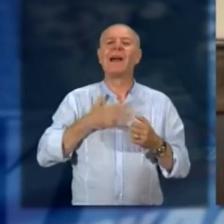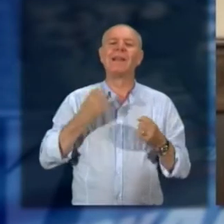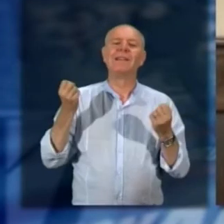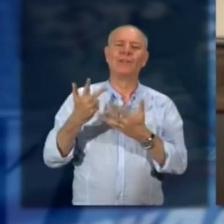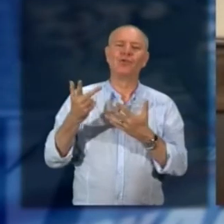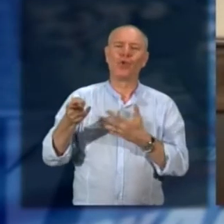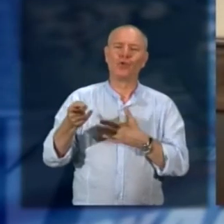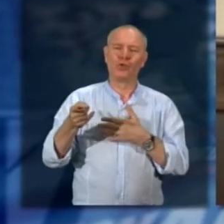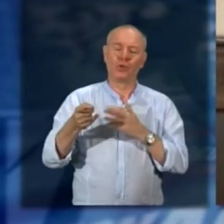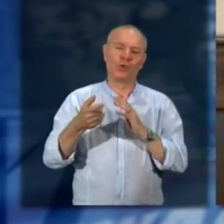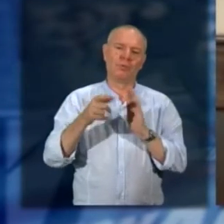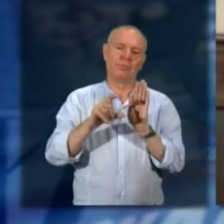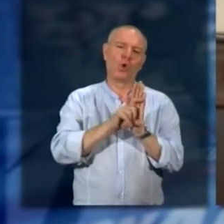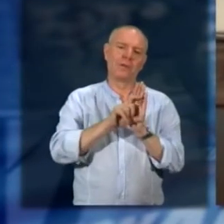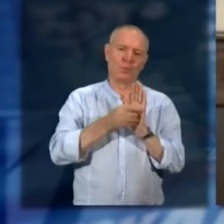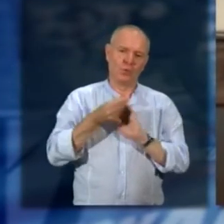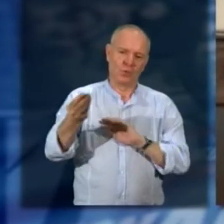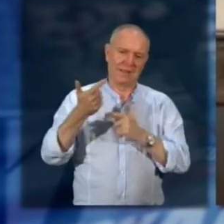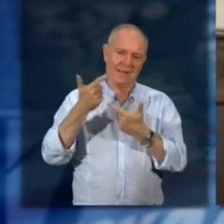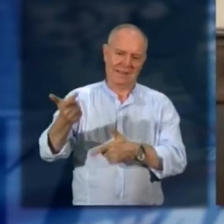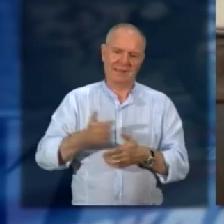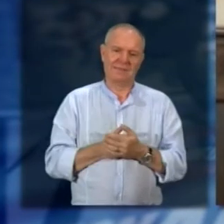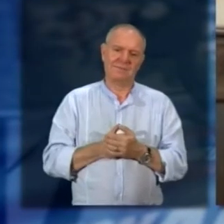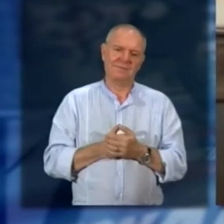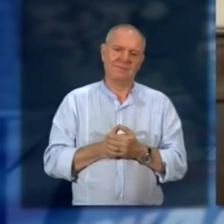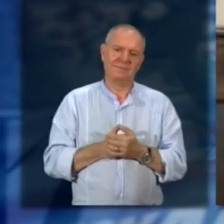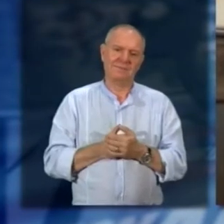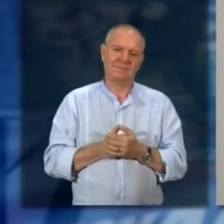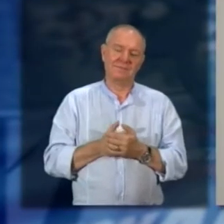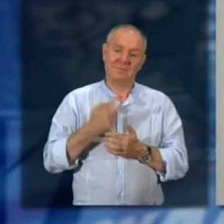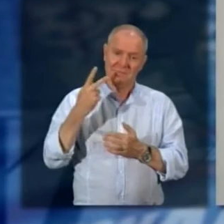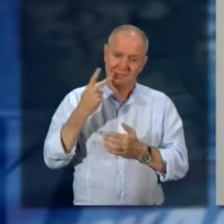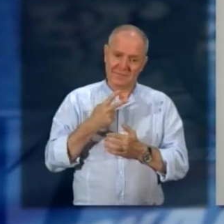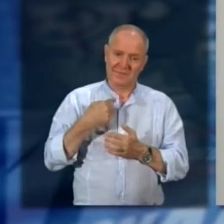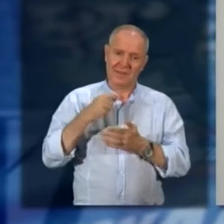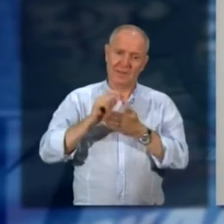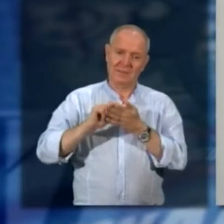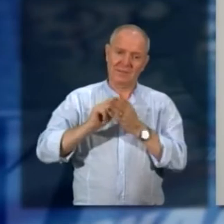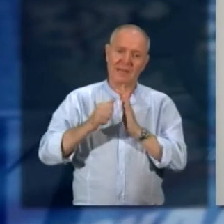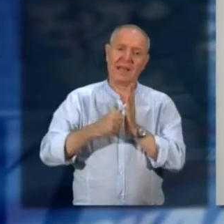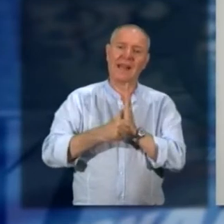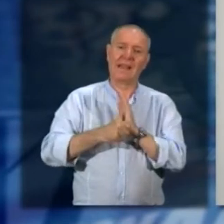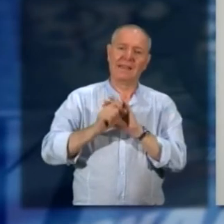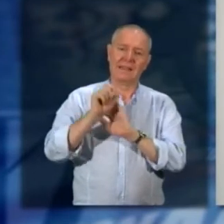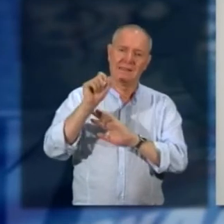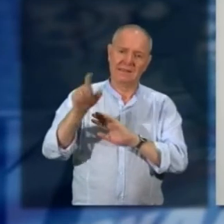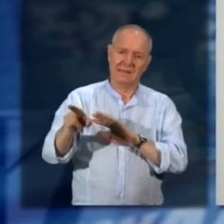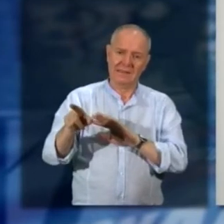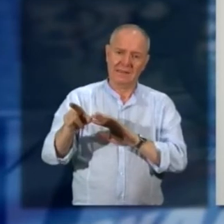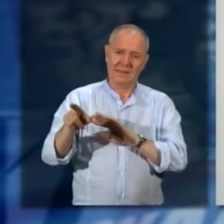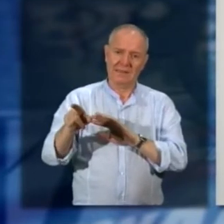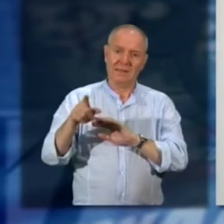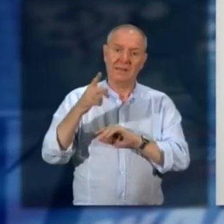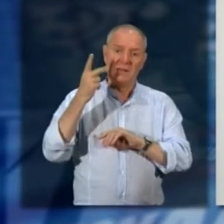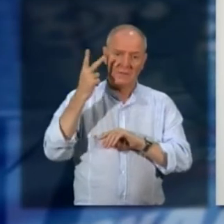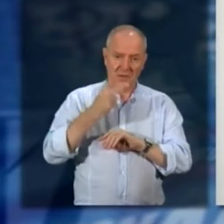di battute tra Gusmeroli e Travaini ai diciottenni mando al compimento una mia lettere un libro in omaggio affermato Gusmeroli se